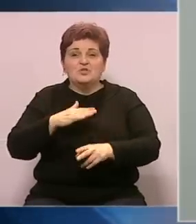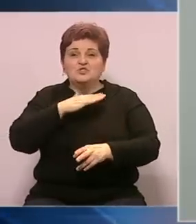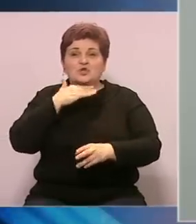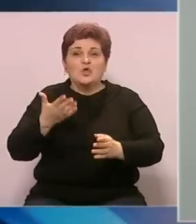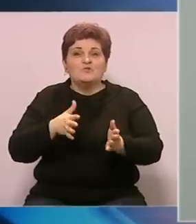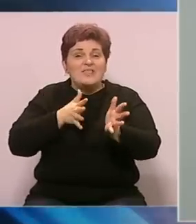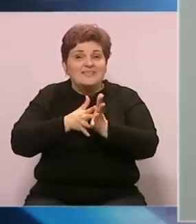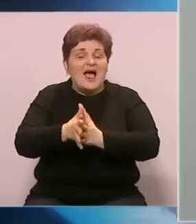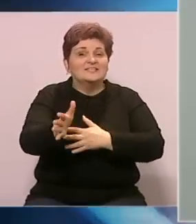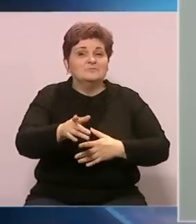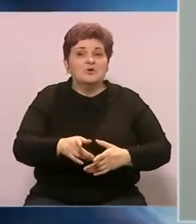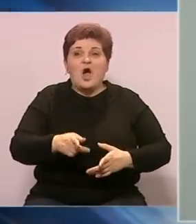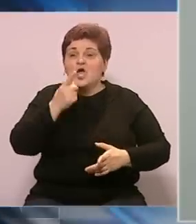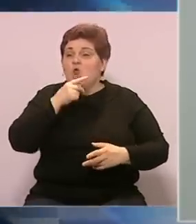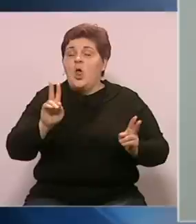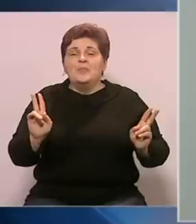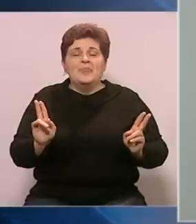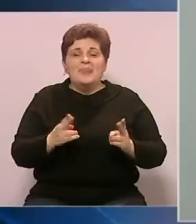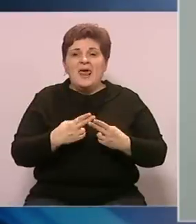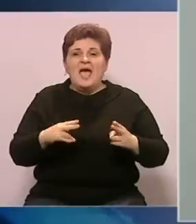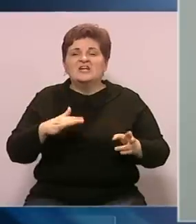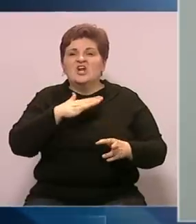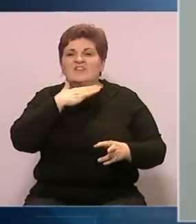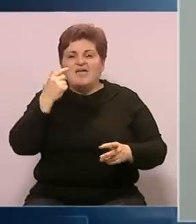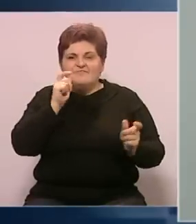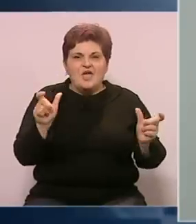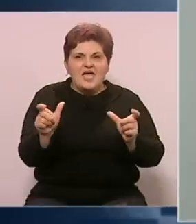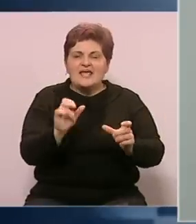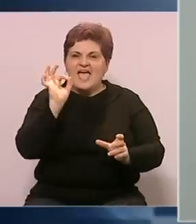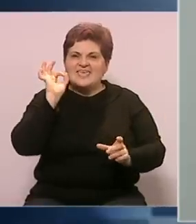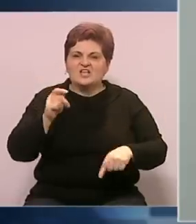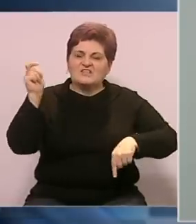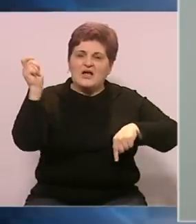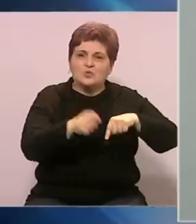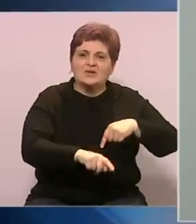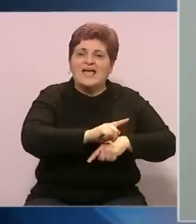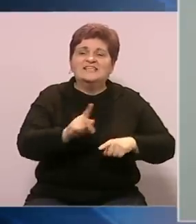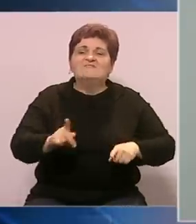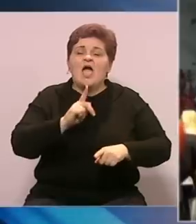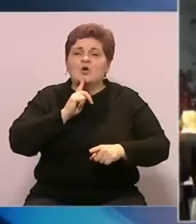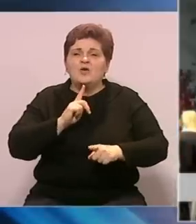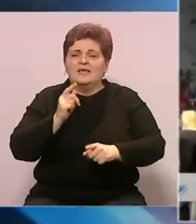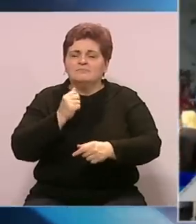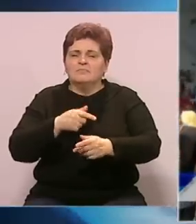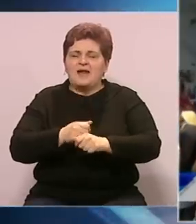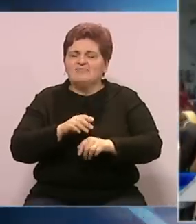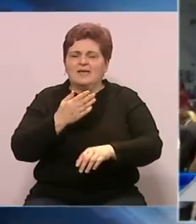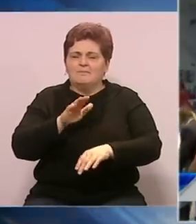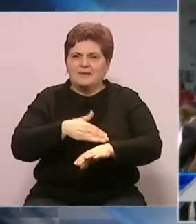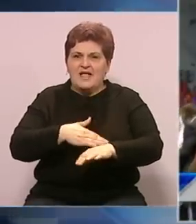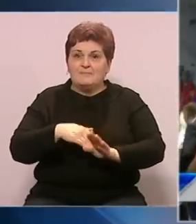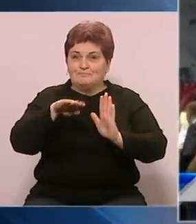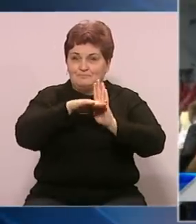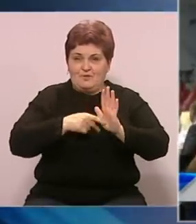transparentnost i ono što je sporno, ne omogućava dovoljnu kontrolu i adekvatnu sankciju za sve prekršioce. A to znači da je